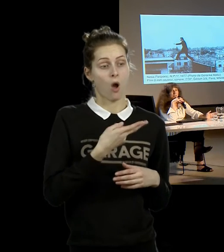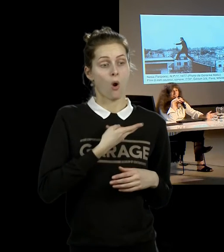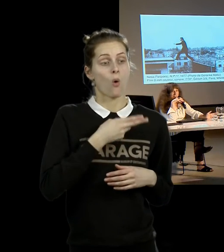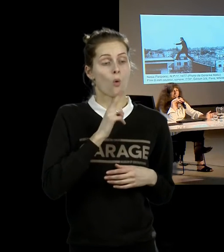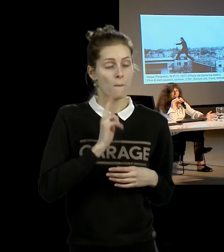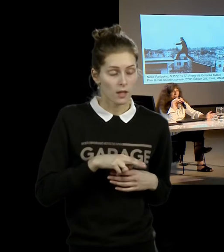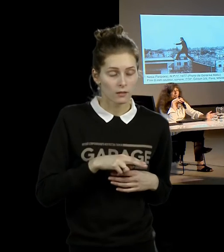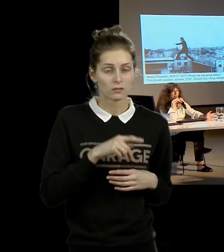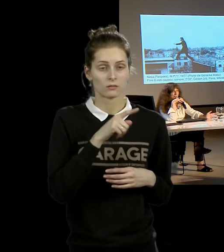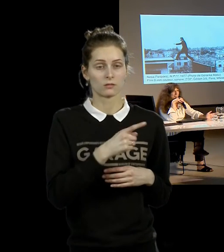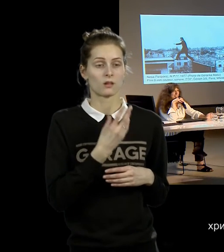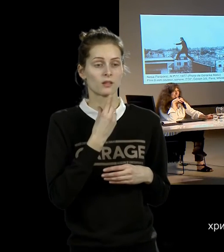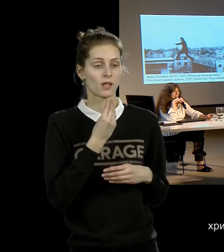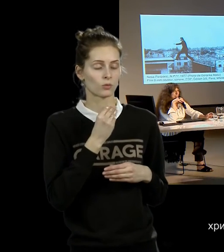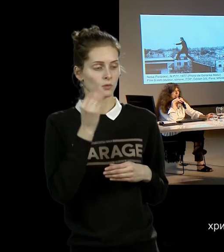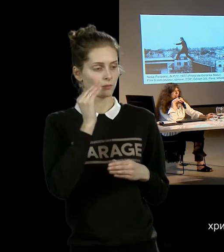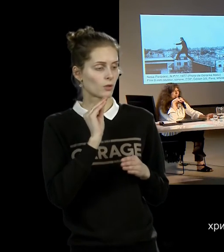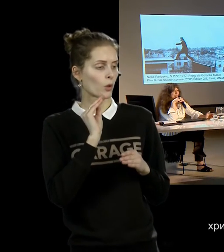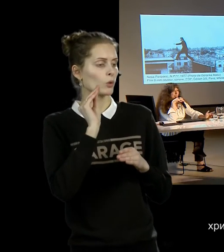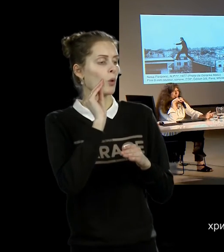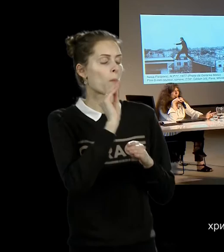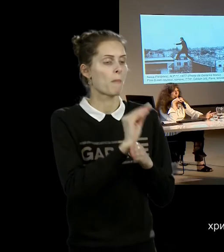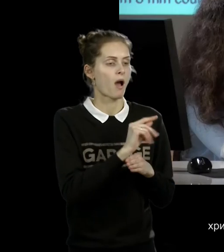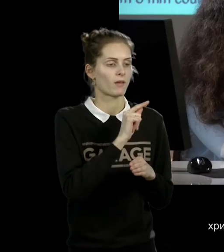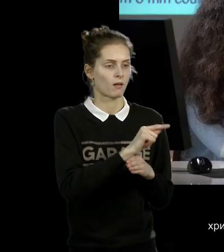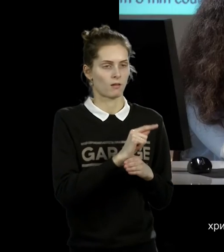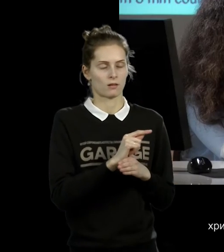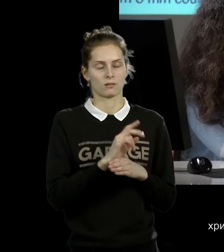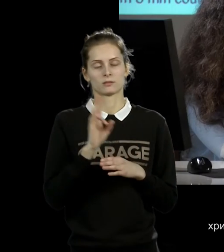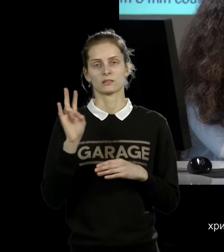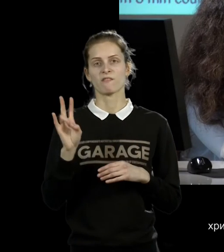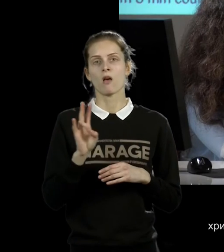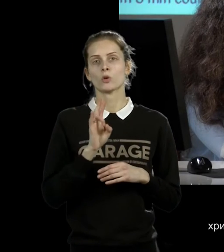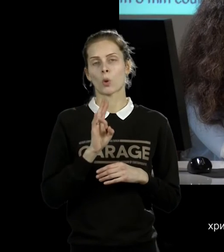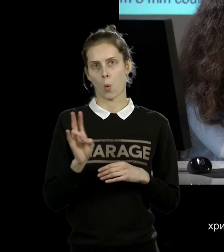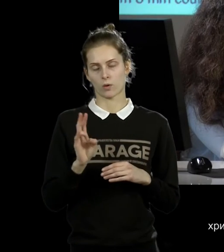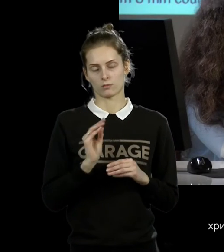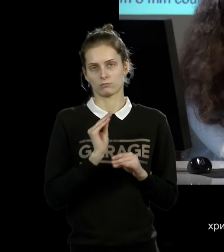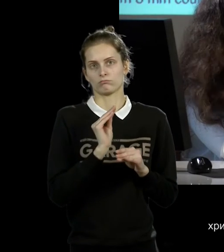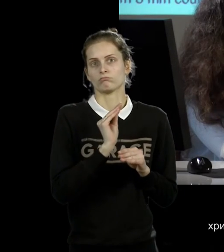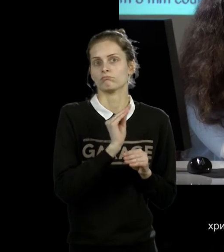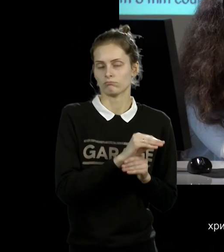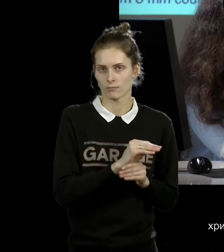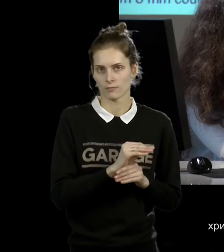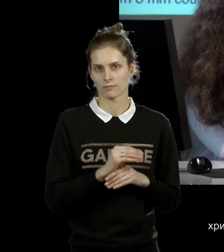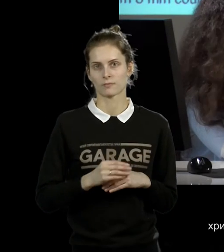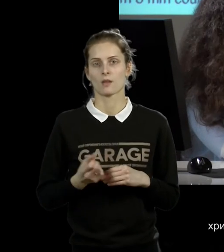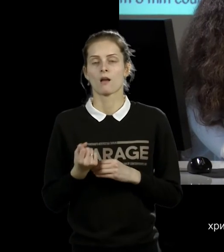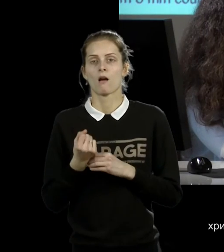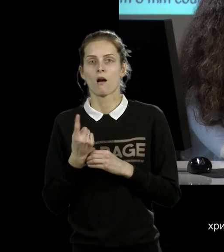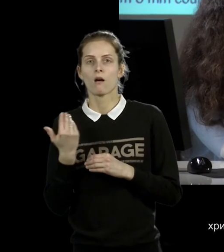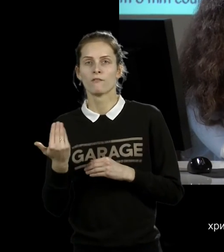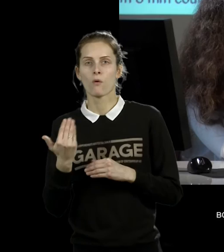сервский православный святой. И поэтому ее диалог, который возникает с христианской иконографией,